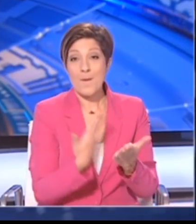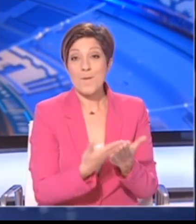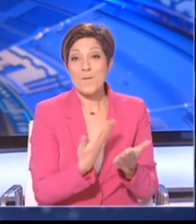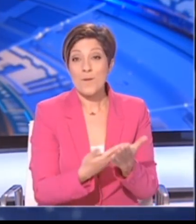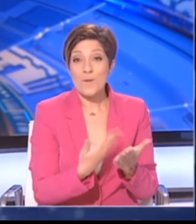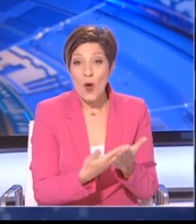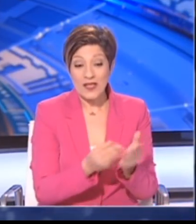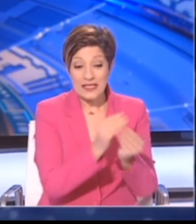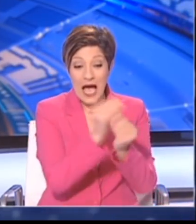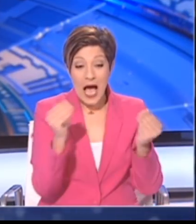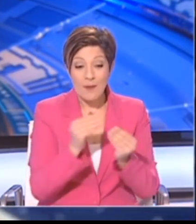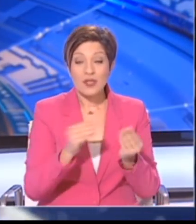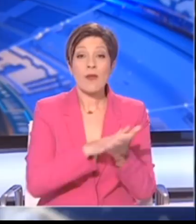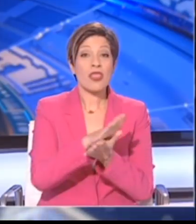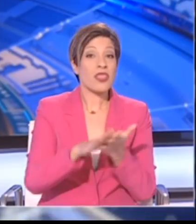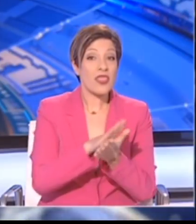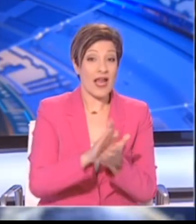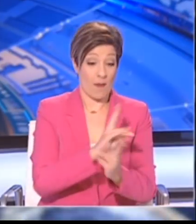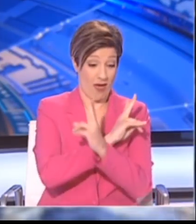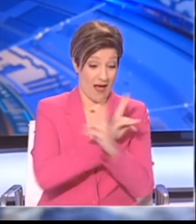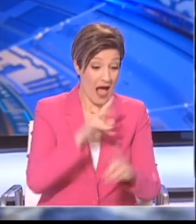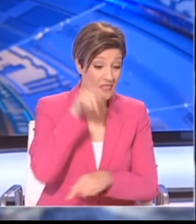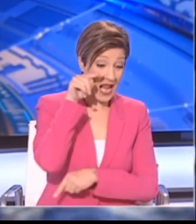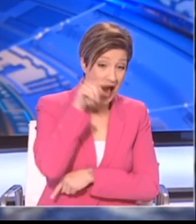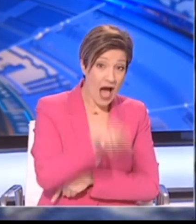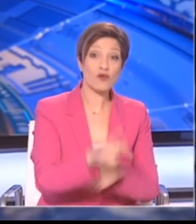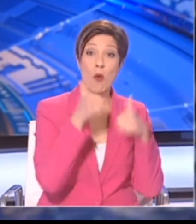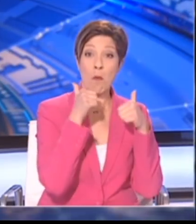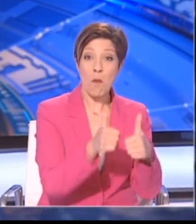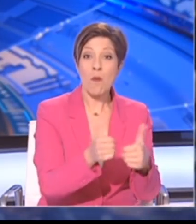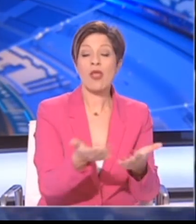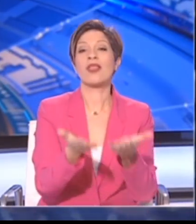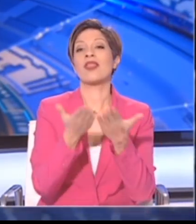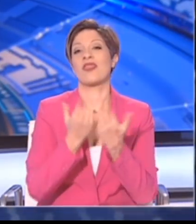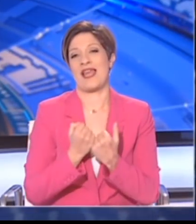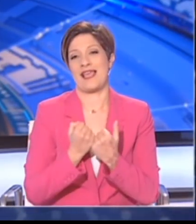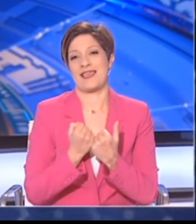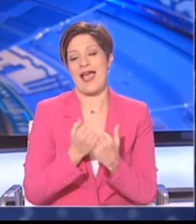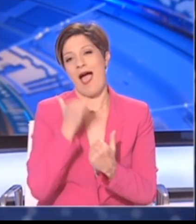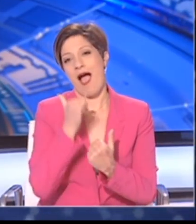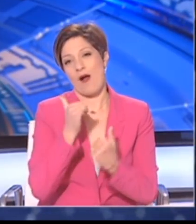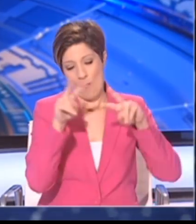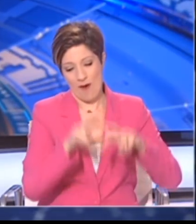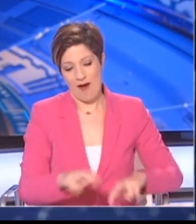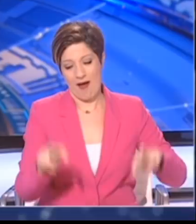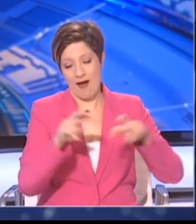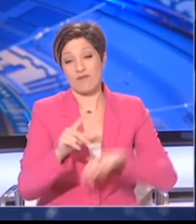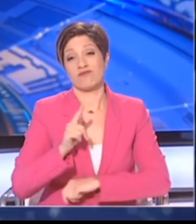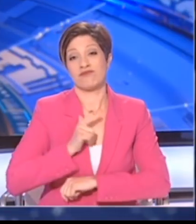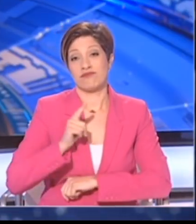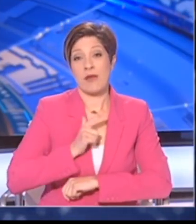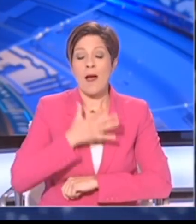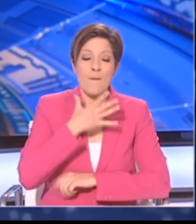αποτελεσματική θεραπεία για την νόσο COVID-19 ούτε επαρκή κλινικά δεδομένα για προτίμηση